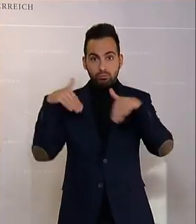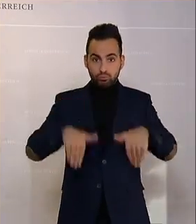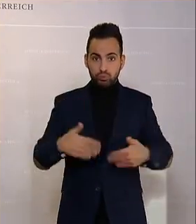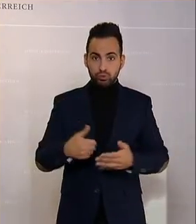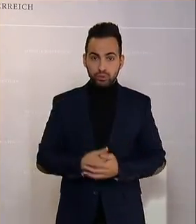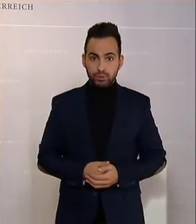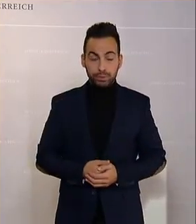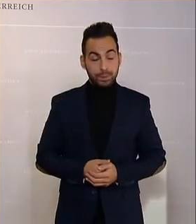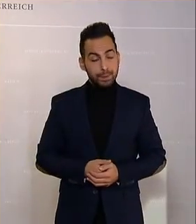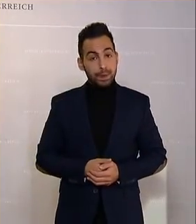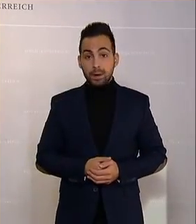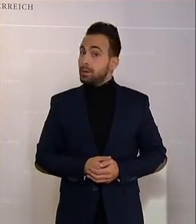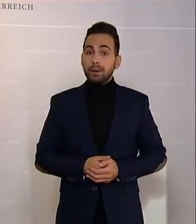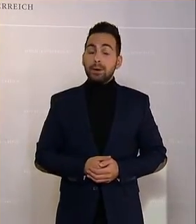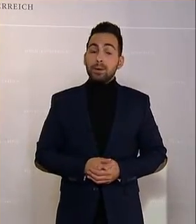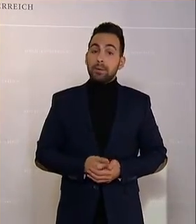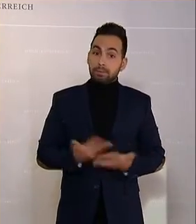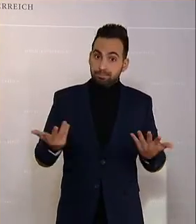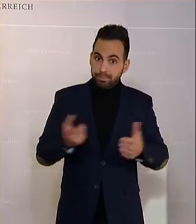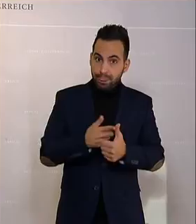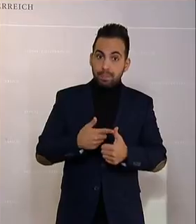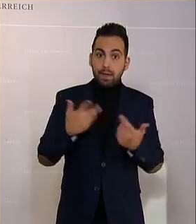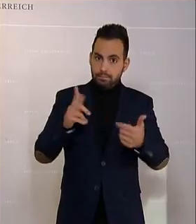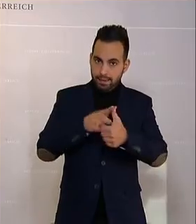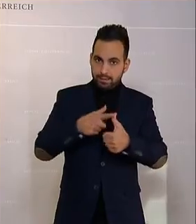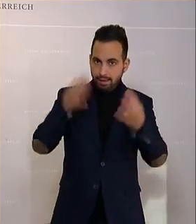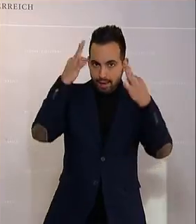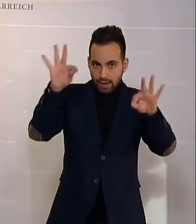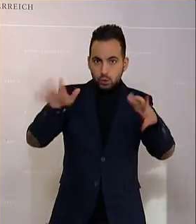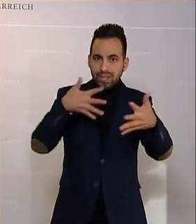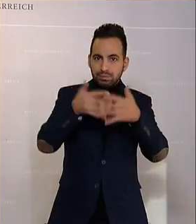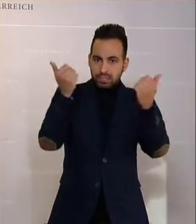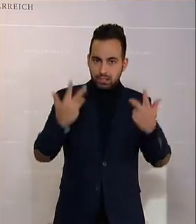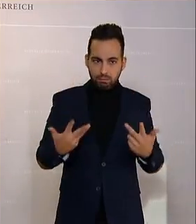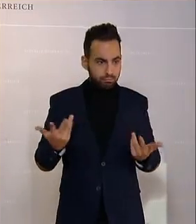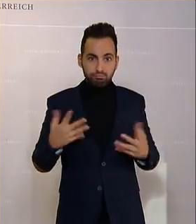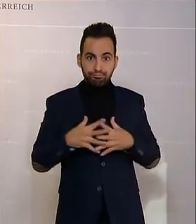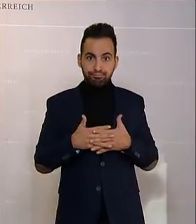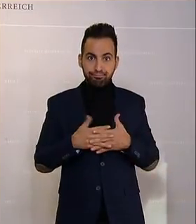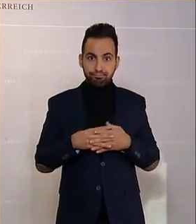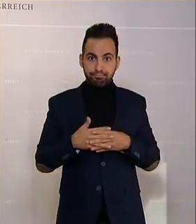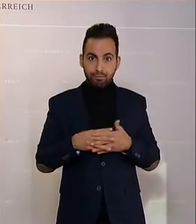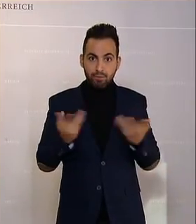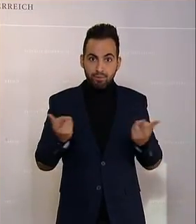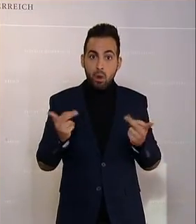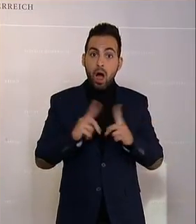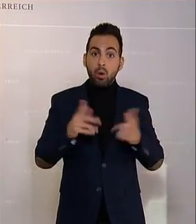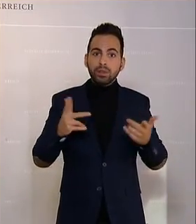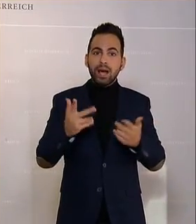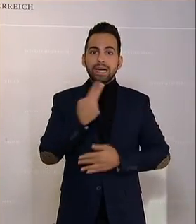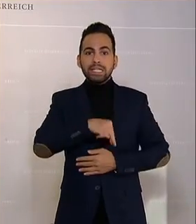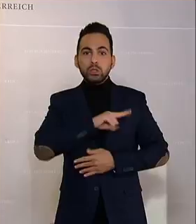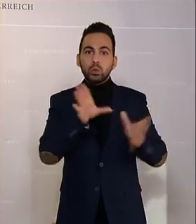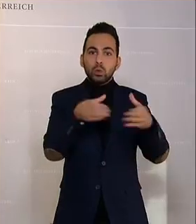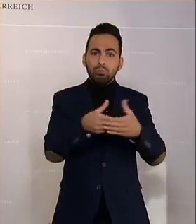Aber nicht nur die ehrlichen und transparenten Zahlen fehlen uns bis heute, auch der konsequente Schutz der Risikogruppen fehlt bis